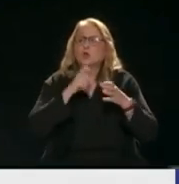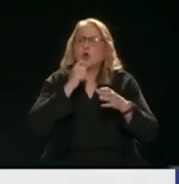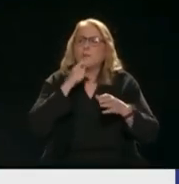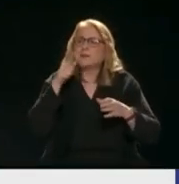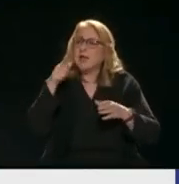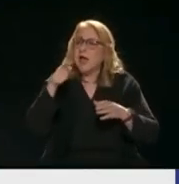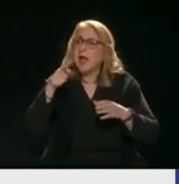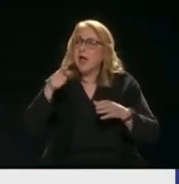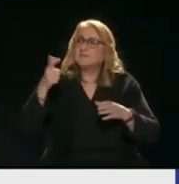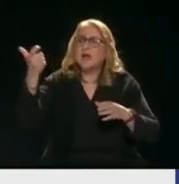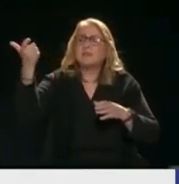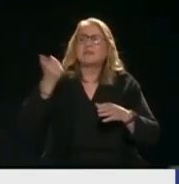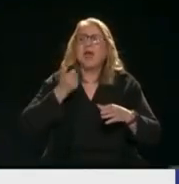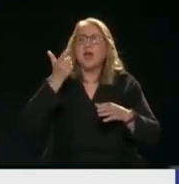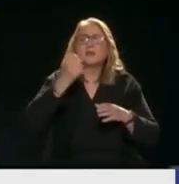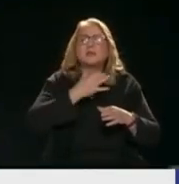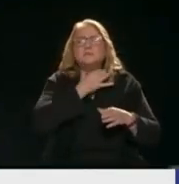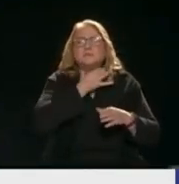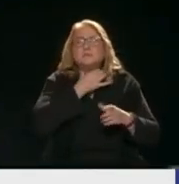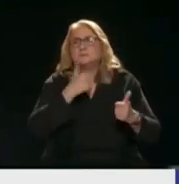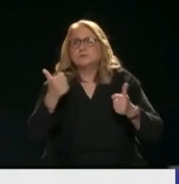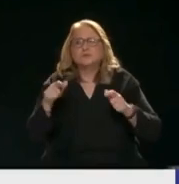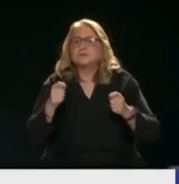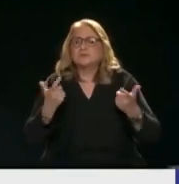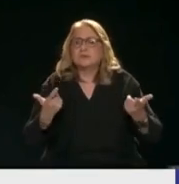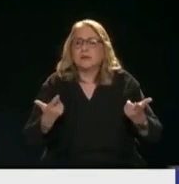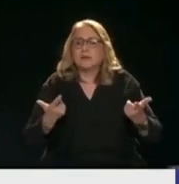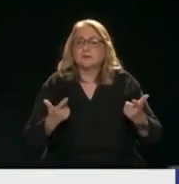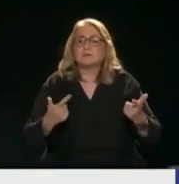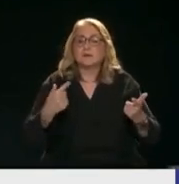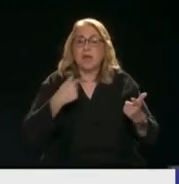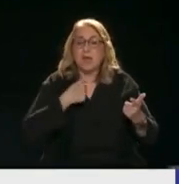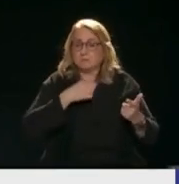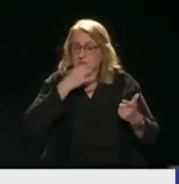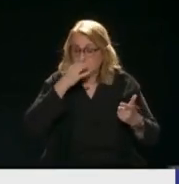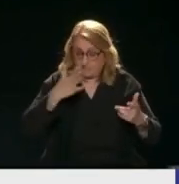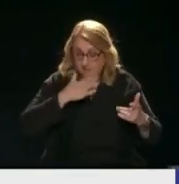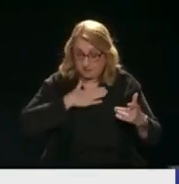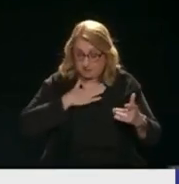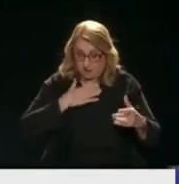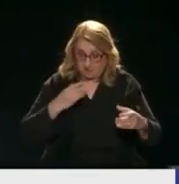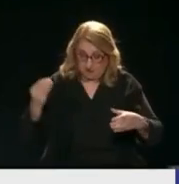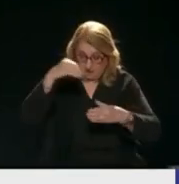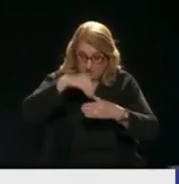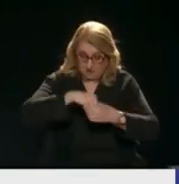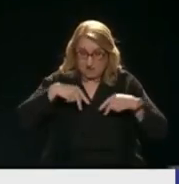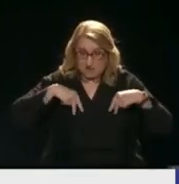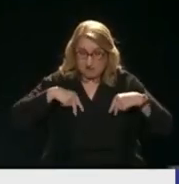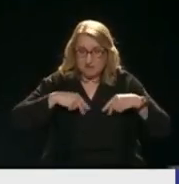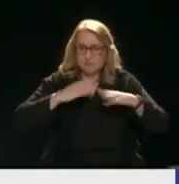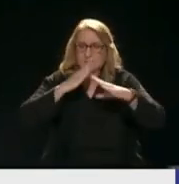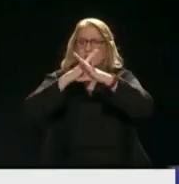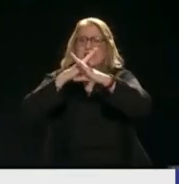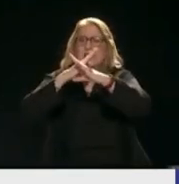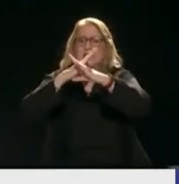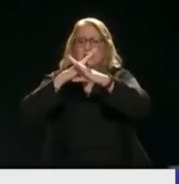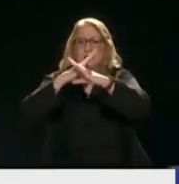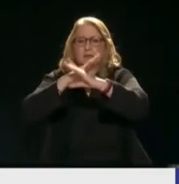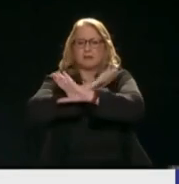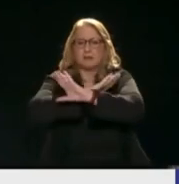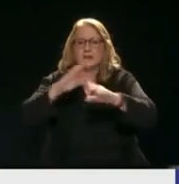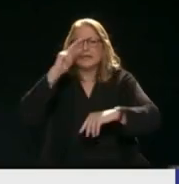υπάρχουν Η Ελλήνων Συνέλευση Δηλώνει αγαπητέ μου Ότι Με κυβέρνηση η Ελλήνων Συνέλευση Μπαίνει εν αρχή Μπαίνει εν αρχή σε όλα